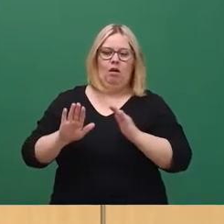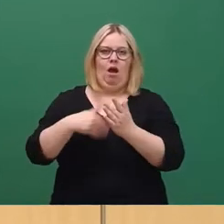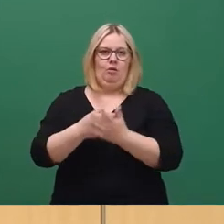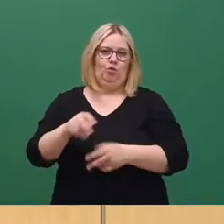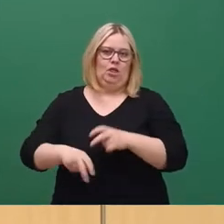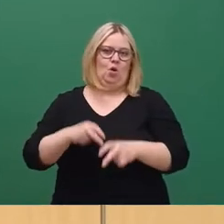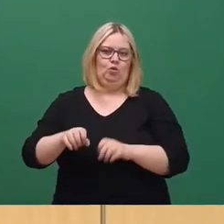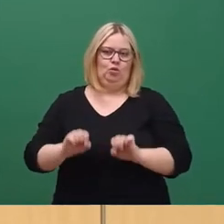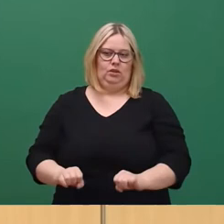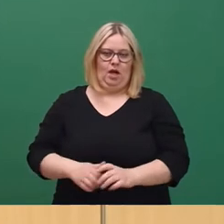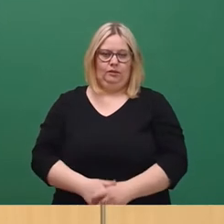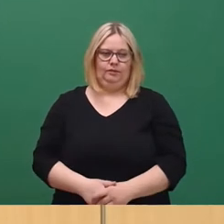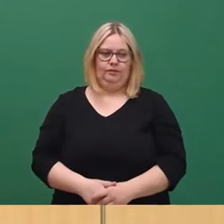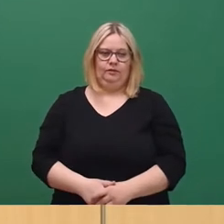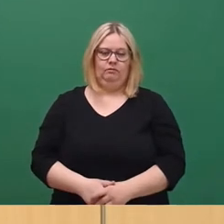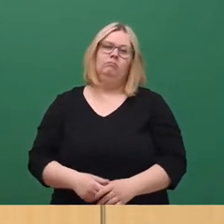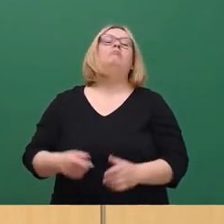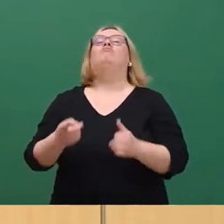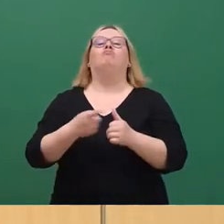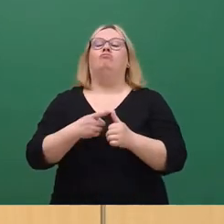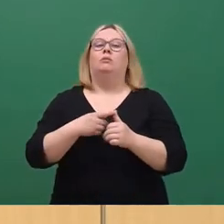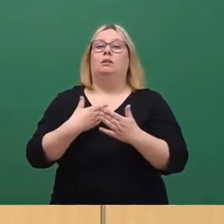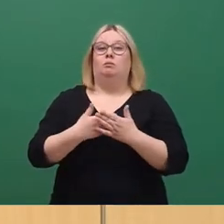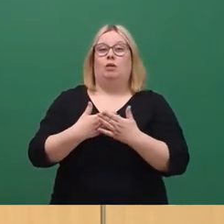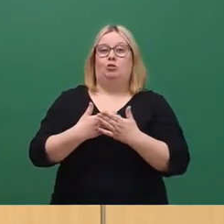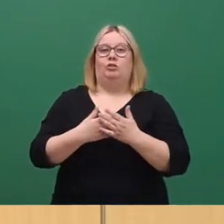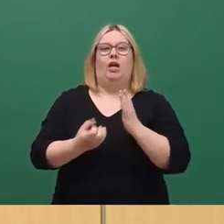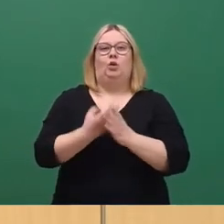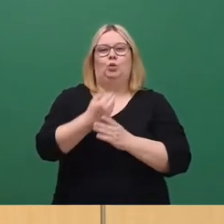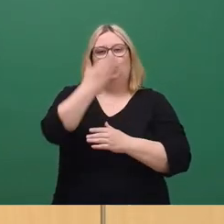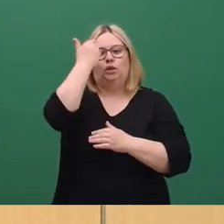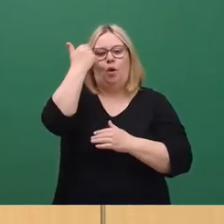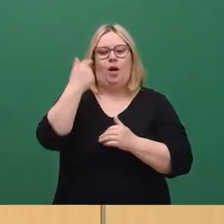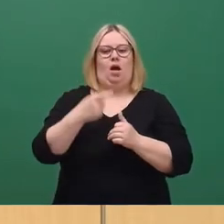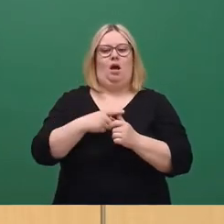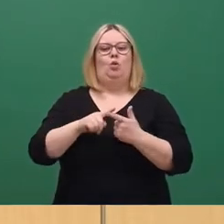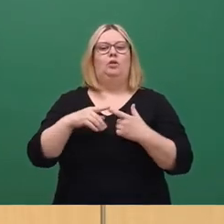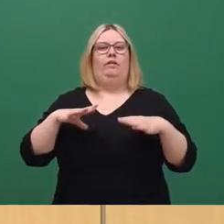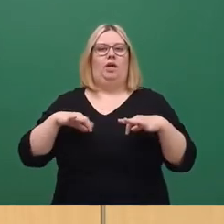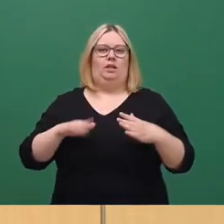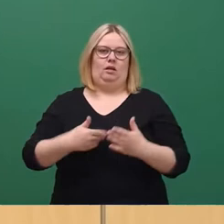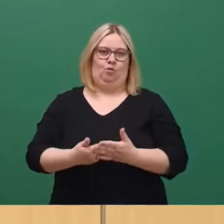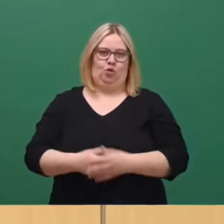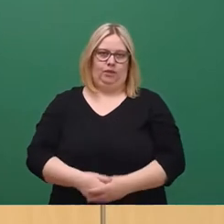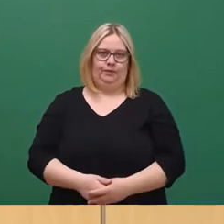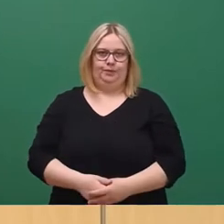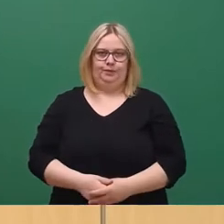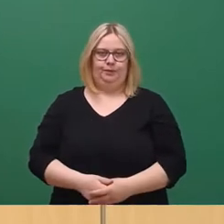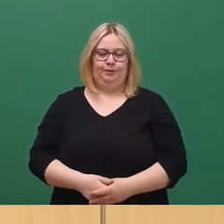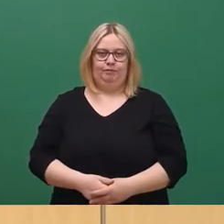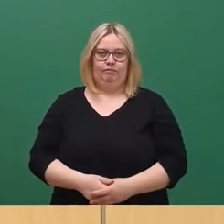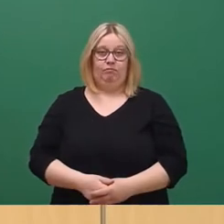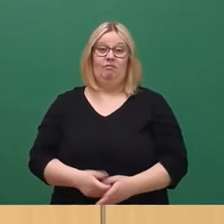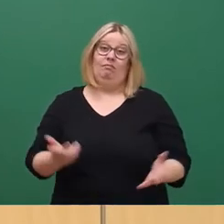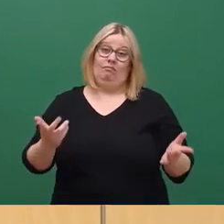nehmen können. Genannt seien hier nur beispielhafter Kultursommer und die Ferienangebote. Dennoch